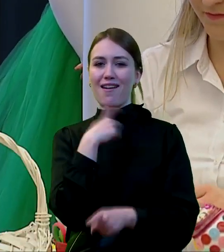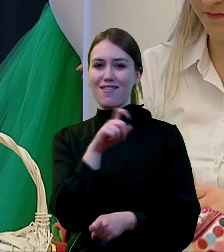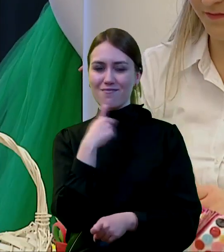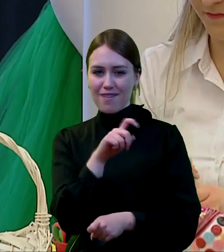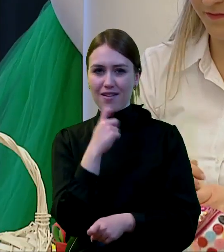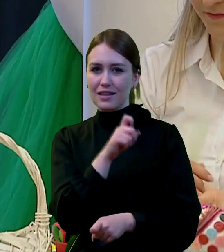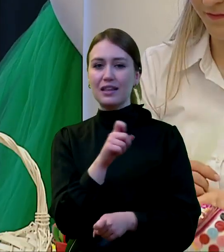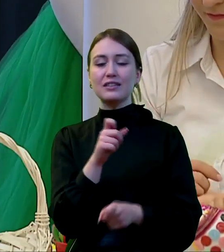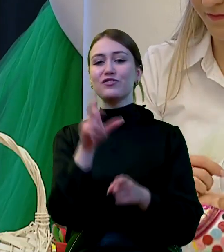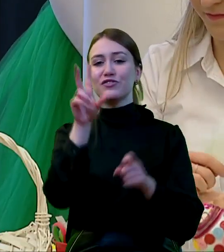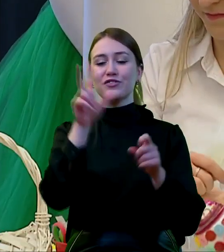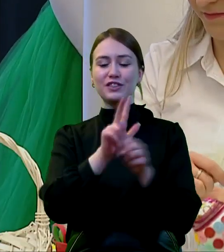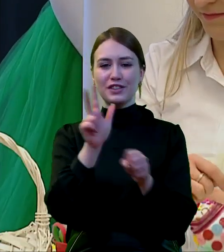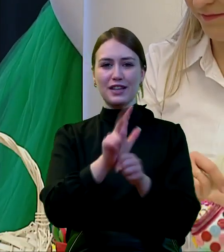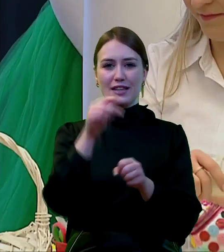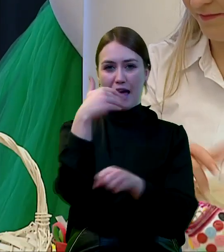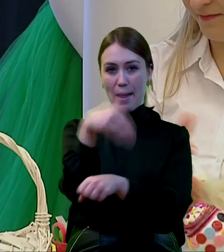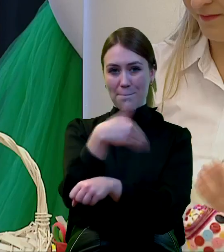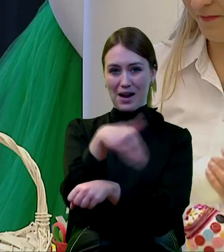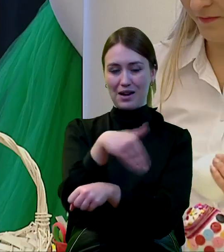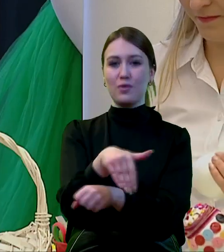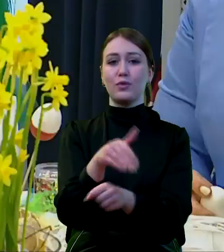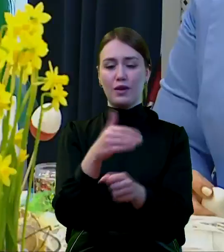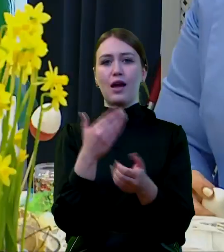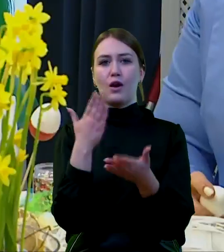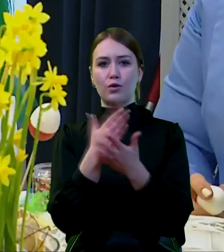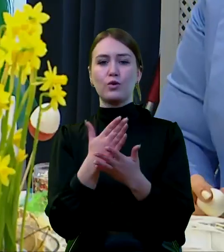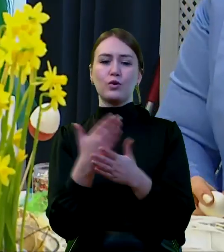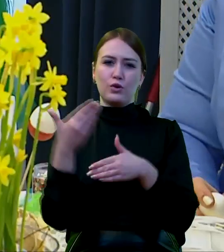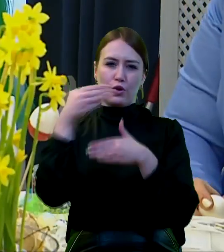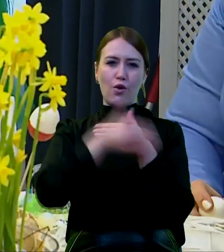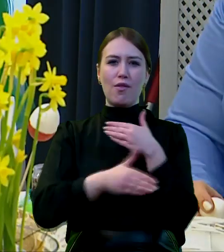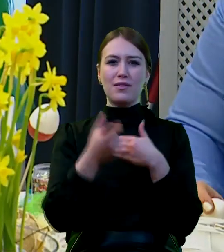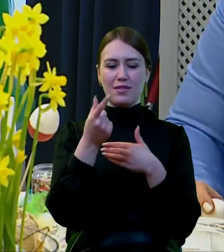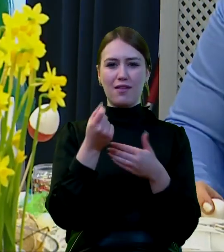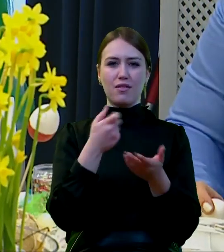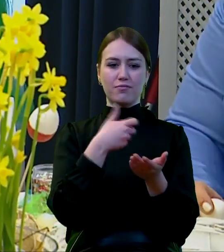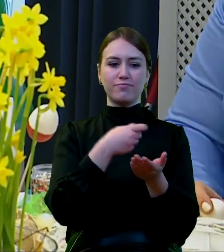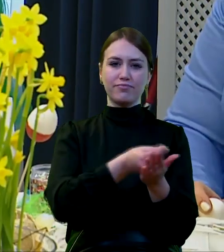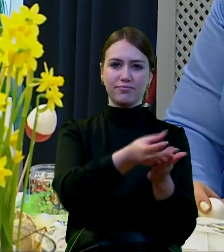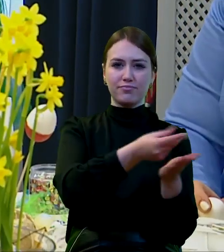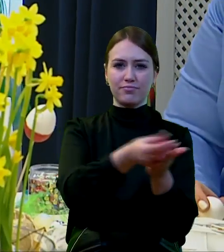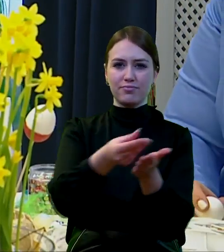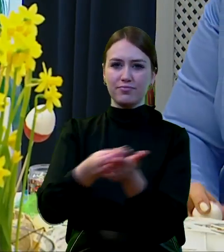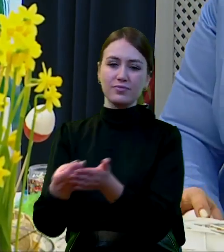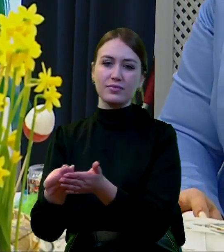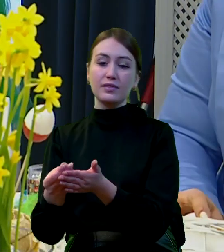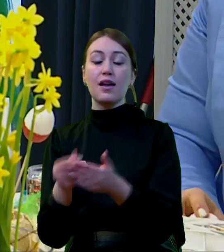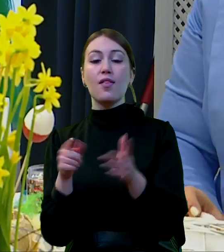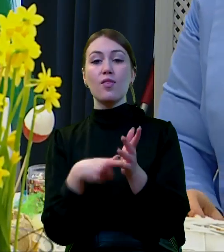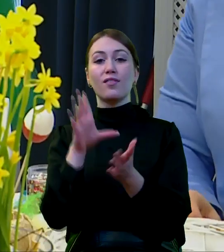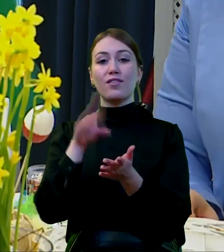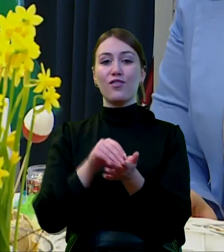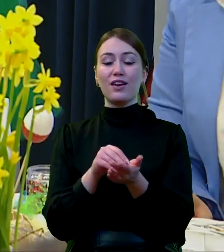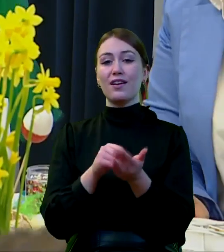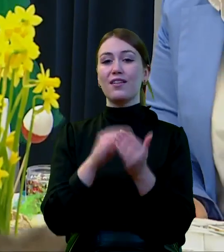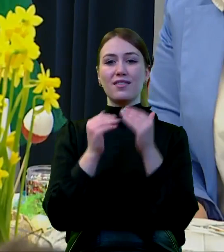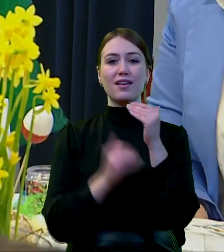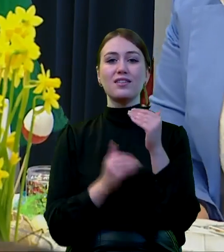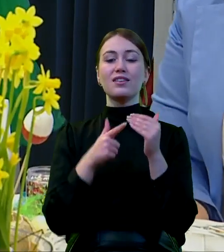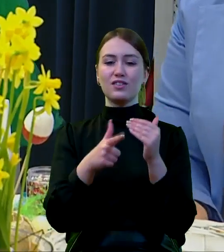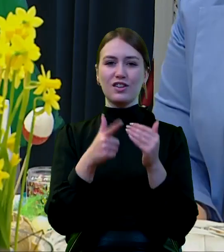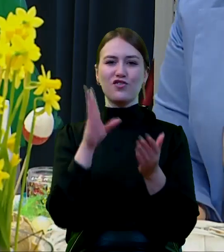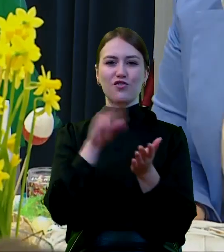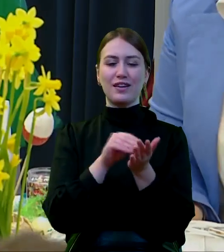kwietniu tak zwaną 13-tą emeryturę, którą już kończymy powoli wypłacanie. To jest też świadczenie w wysokości najniższego